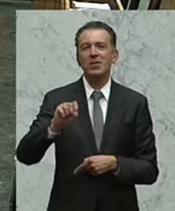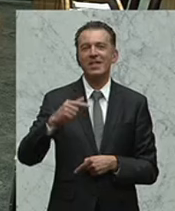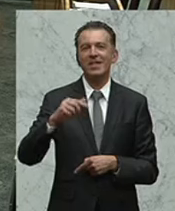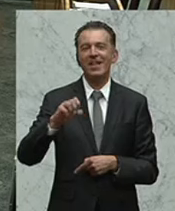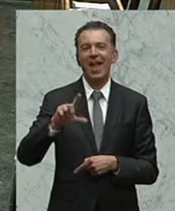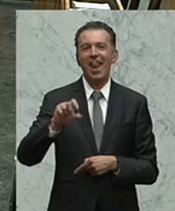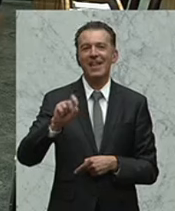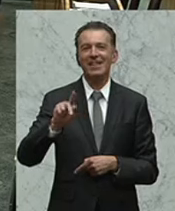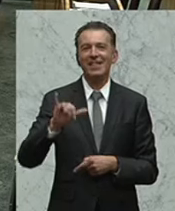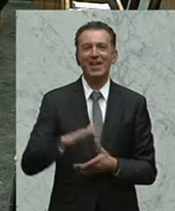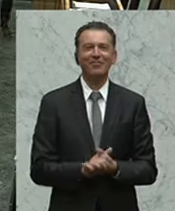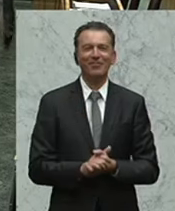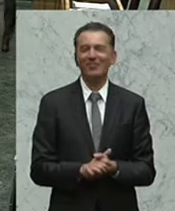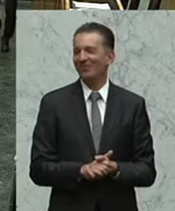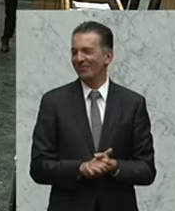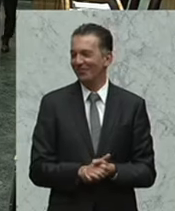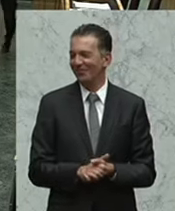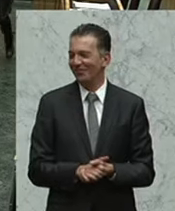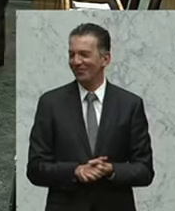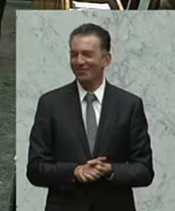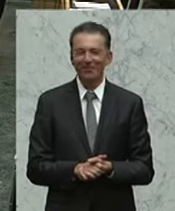Man dürfe sich nicht wehren, den Steuerbetrug zu bekämpfen. erlassen. Untertitelung des